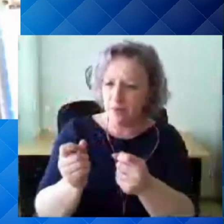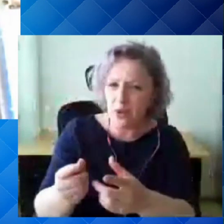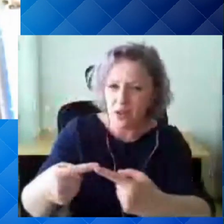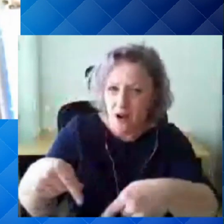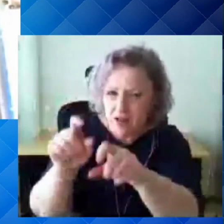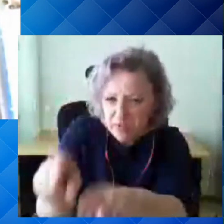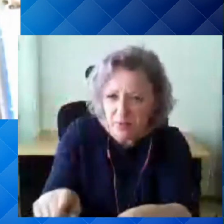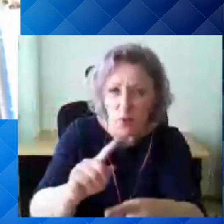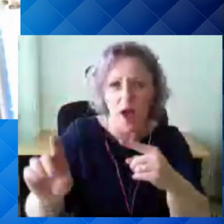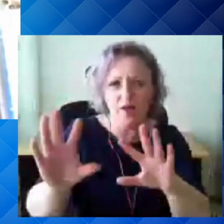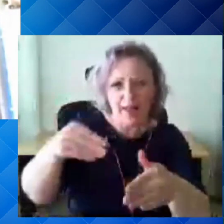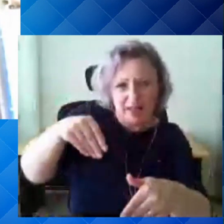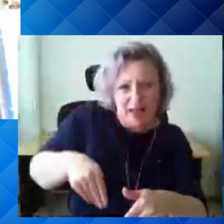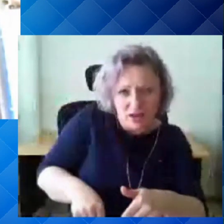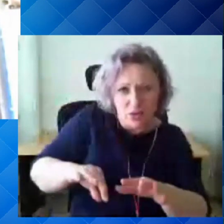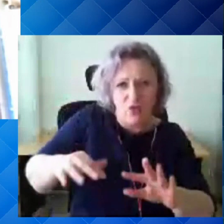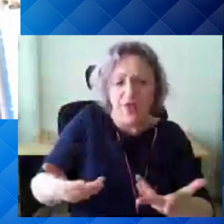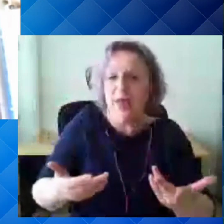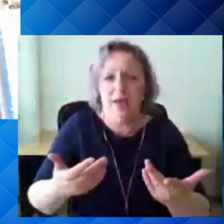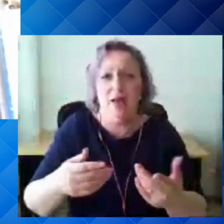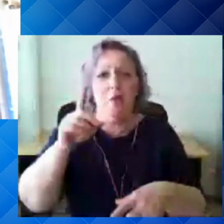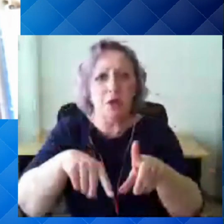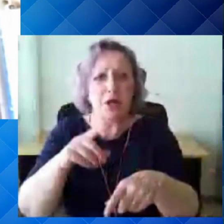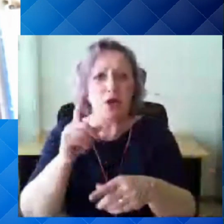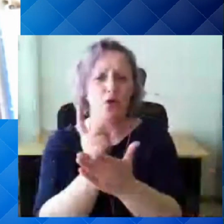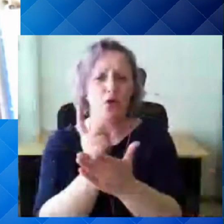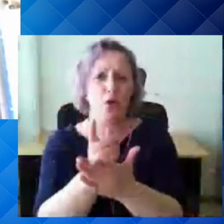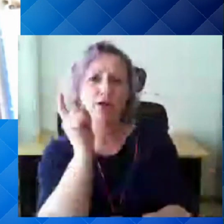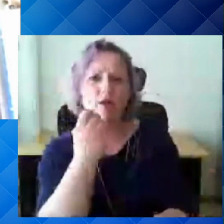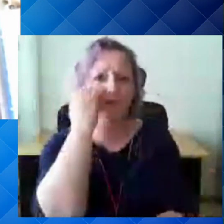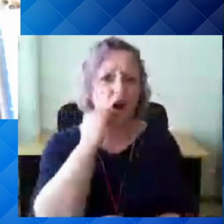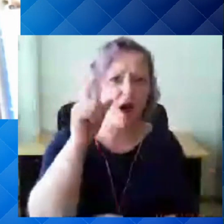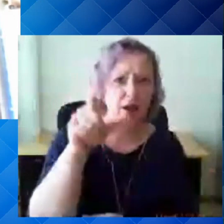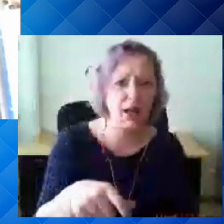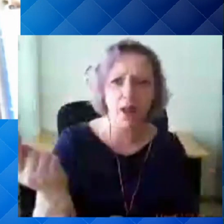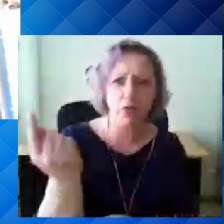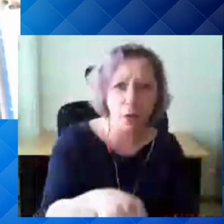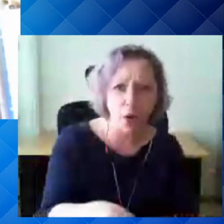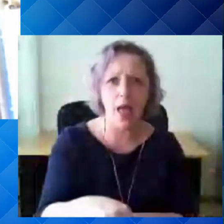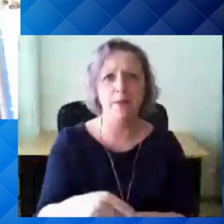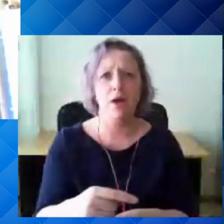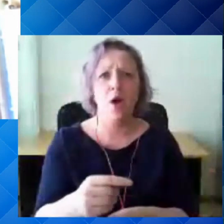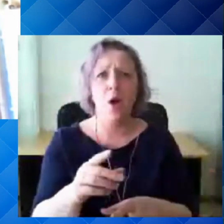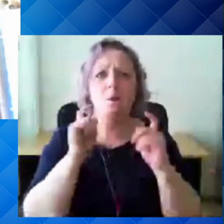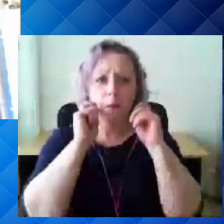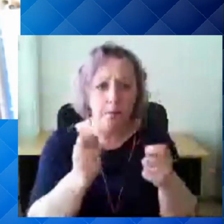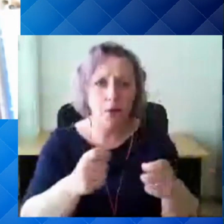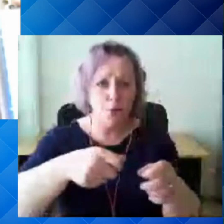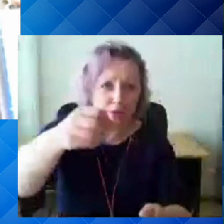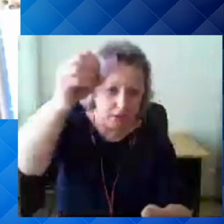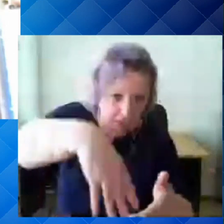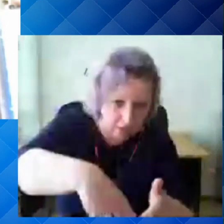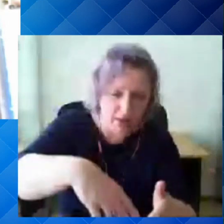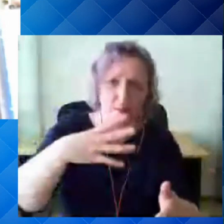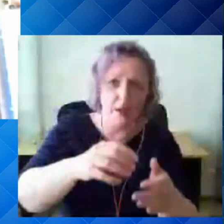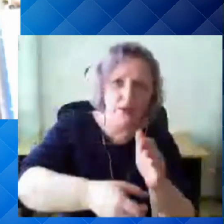taskusse, sest siin aegalt inimese uurjutatakse, näed, et vanainimesed tulevad, panevad kotti ja siis võtavad selle välja ja katsuvad nüüd selle katsumisessa